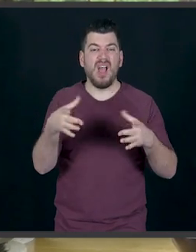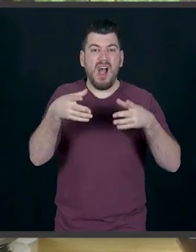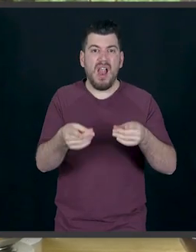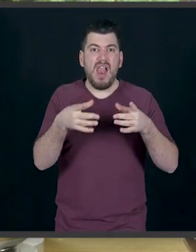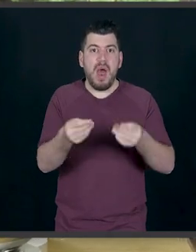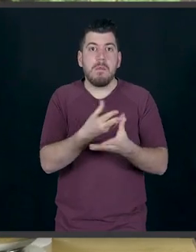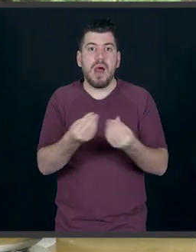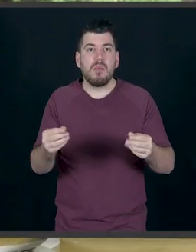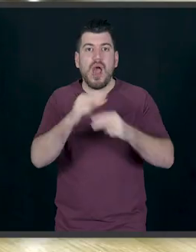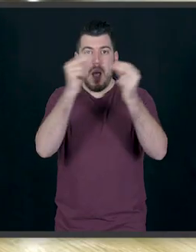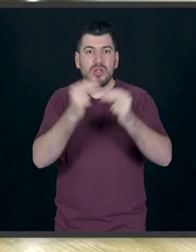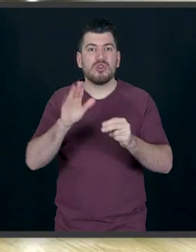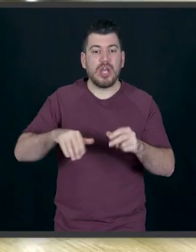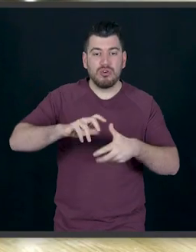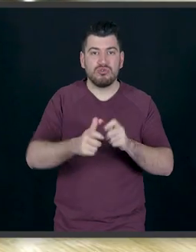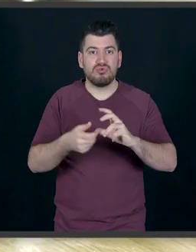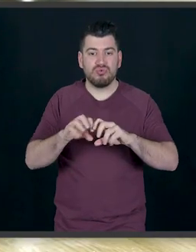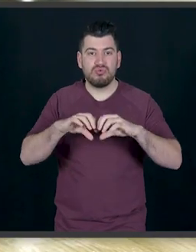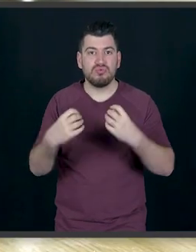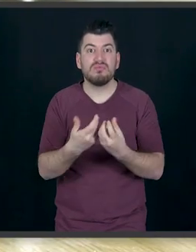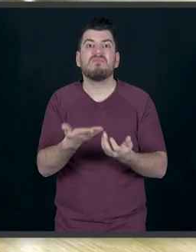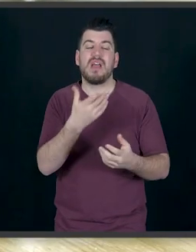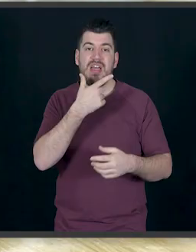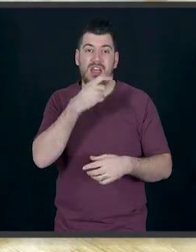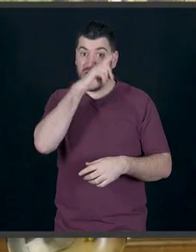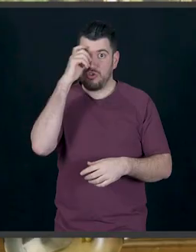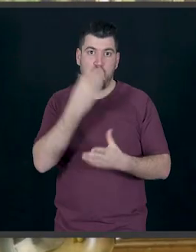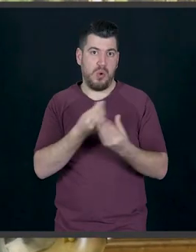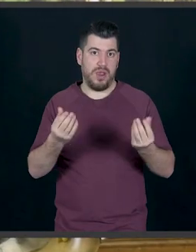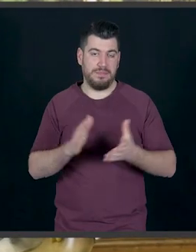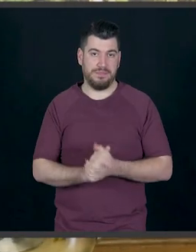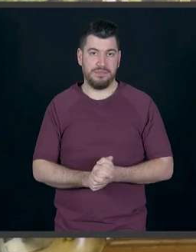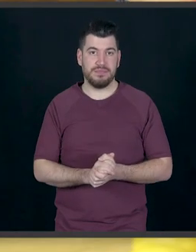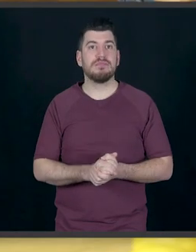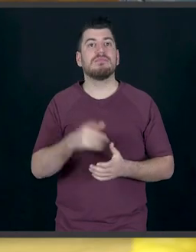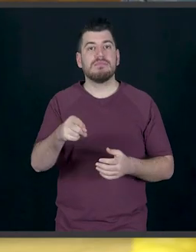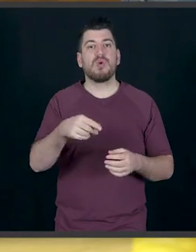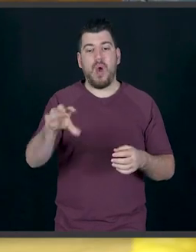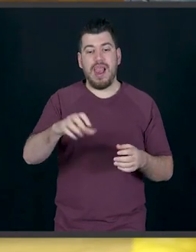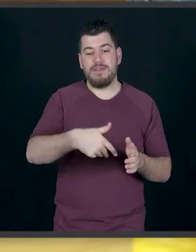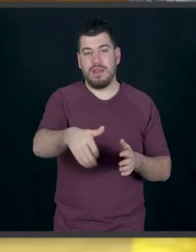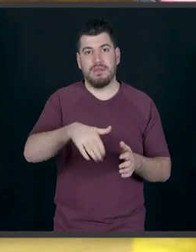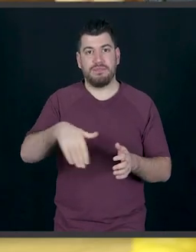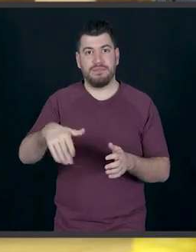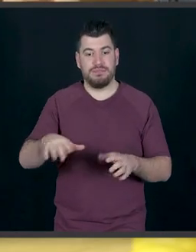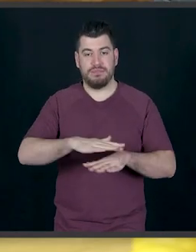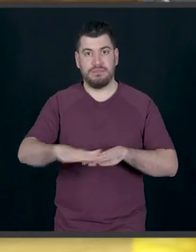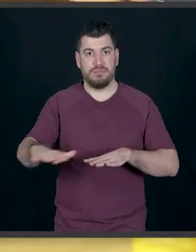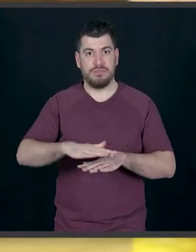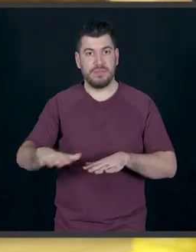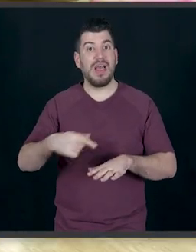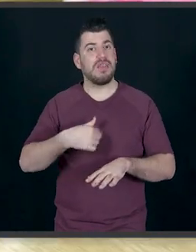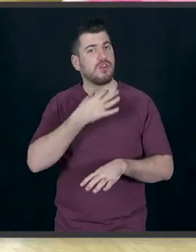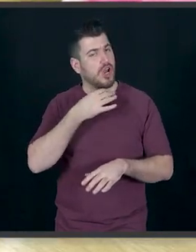κολλόδες και θα είναι πολύ δύσκολο να το πλάσουμε. Λοιπόν, πάει και το πληρούνι στην άκρη. Θα ρίξω αλεύρι πάνω στον πάγκο μου, ούτως άλλως θα το χρειαστώ μετά,